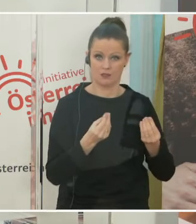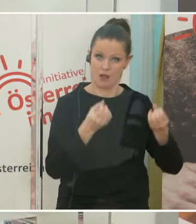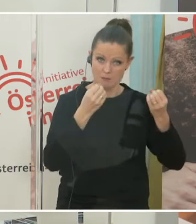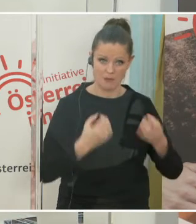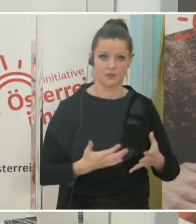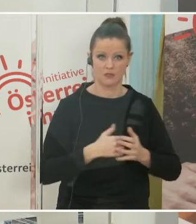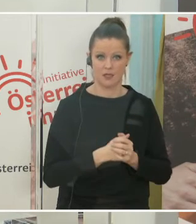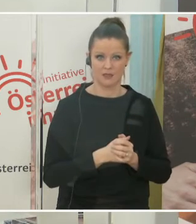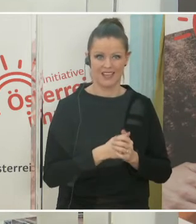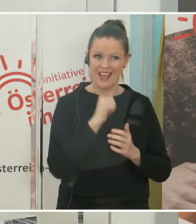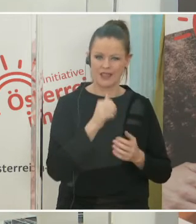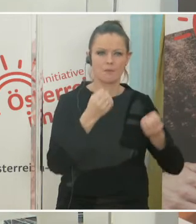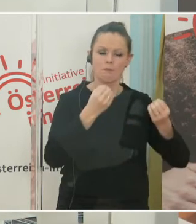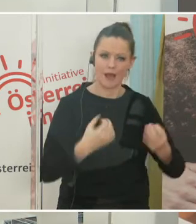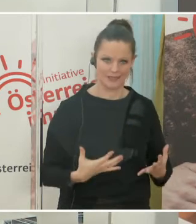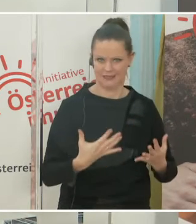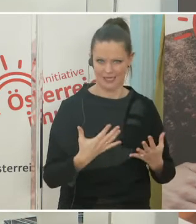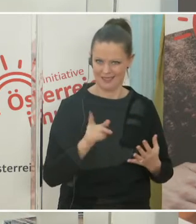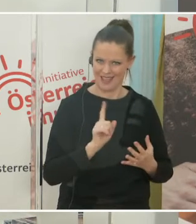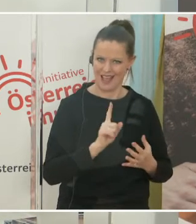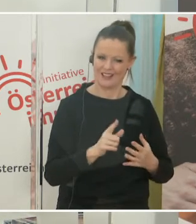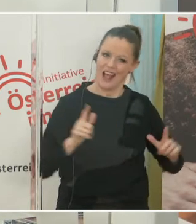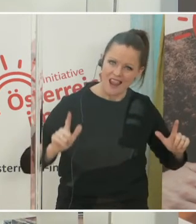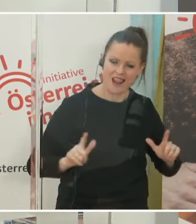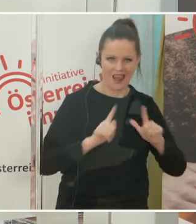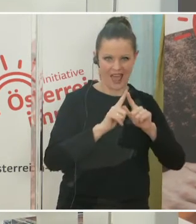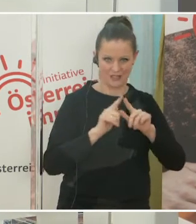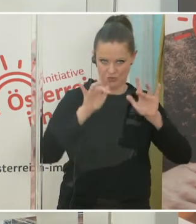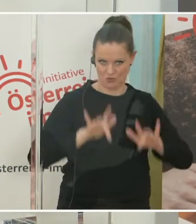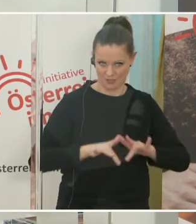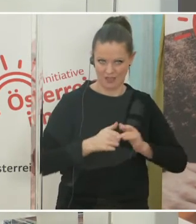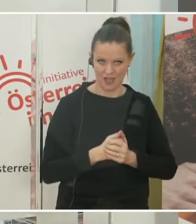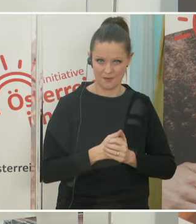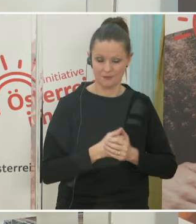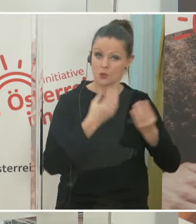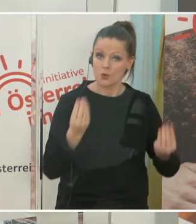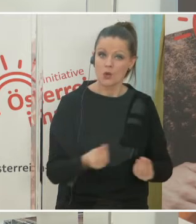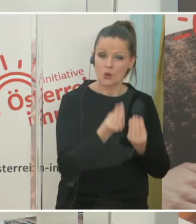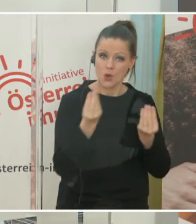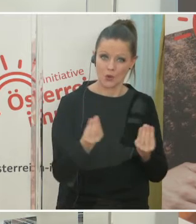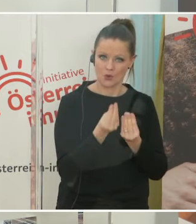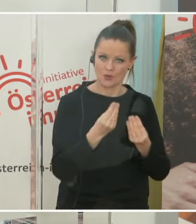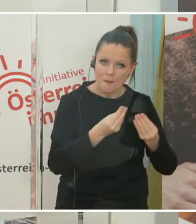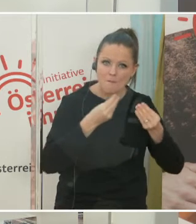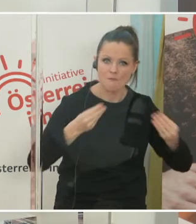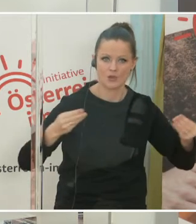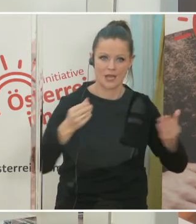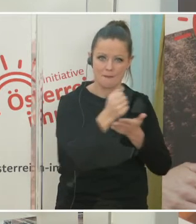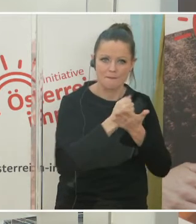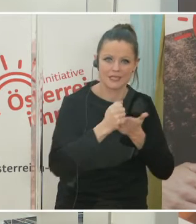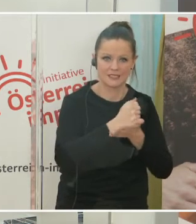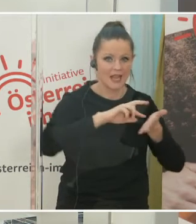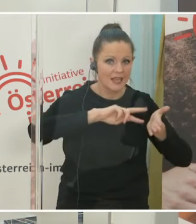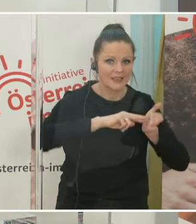Und es ist nicht geschehen, sondern es ist geleistet worden. Es war aufgrund moderner medizinischer